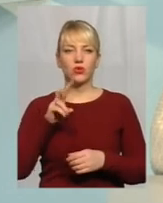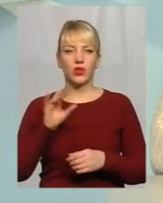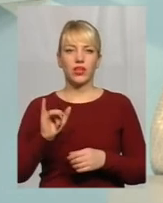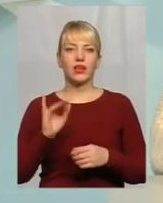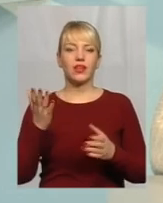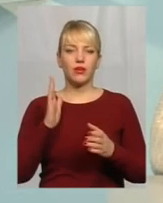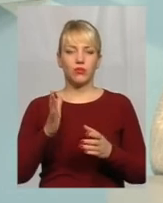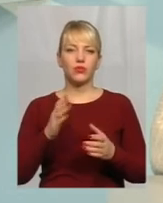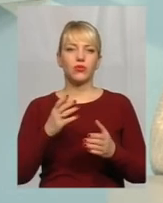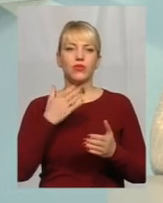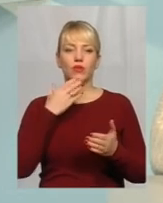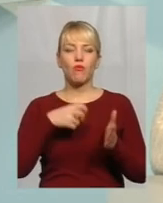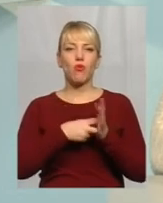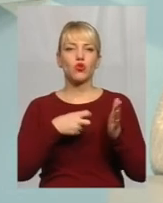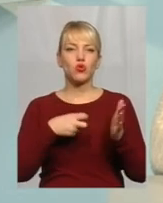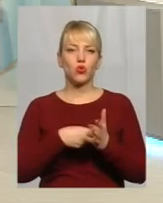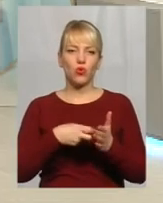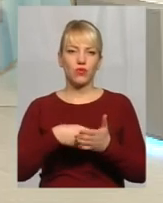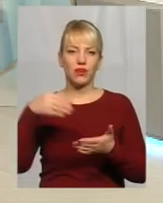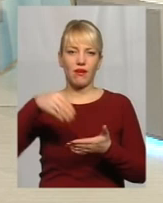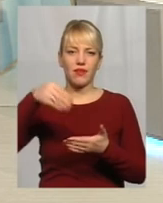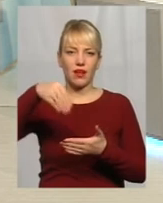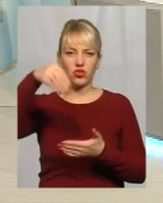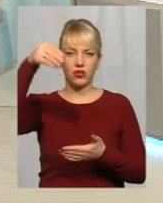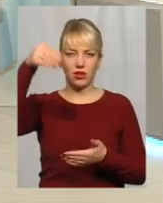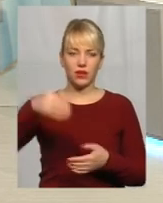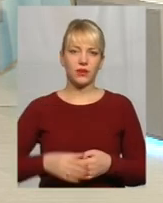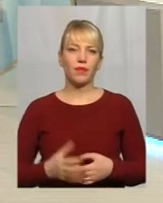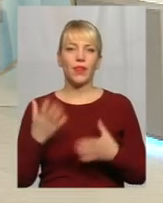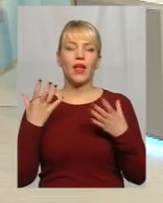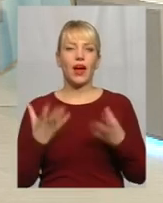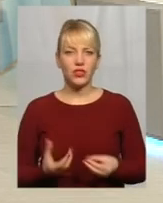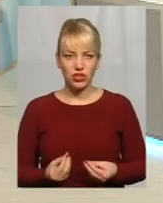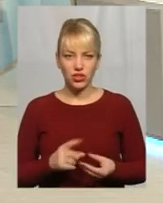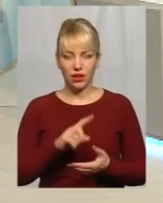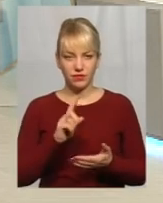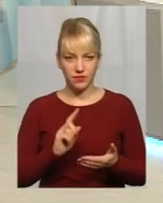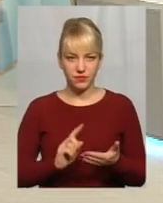ящиках своїх А ще? Ще?